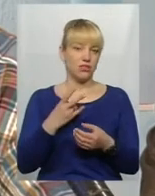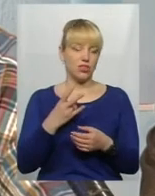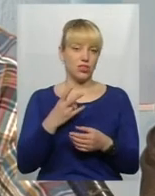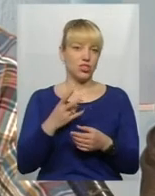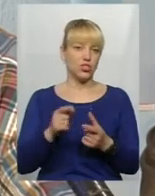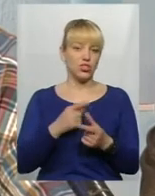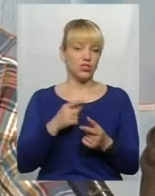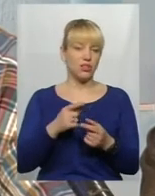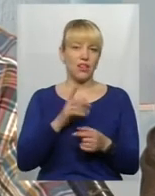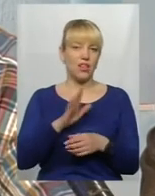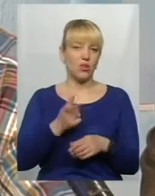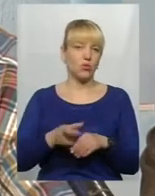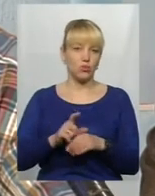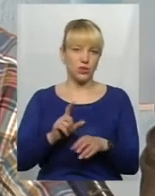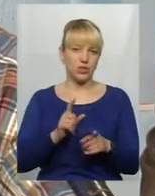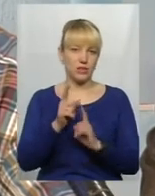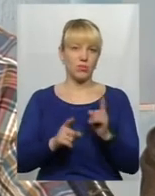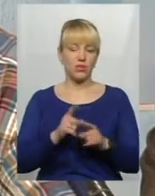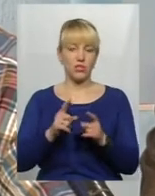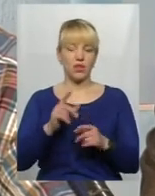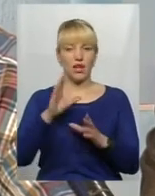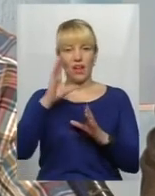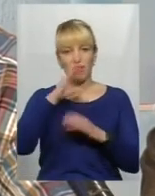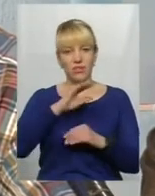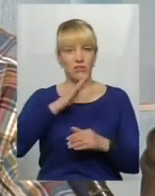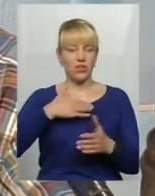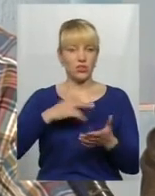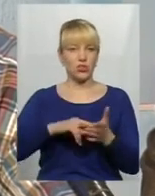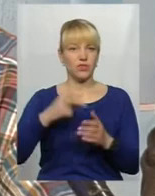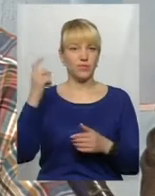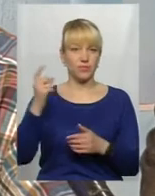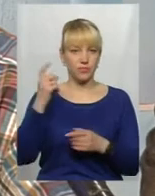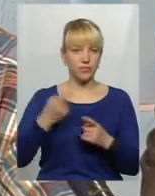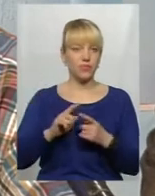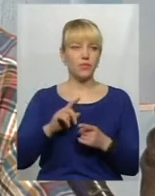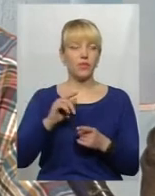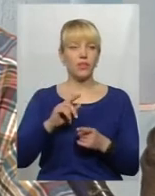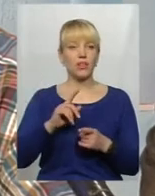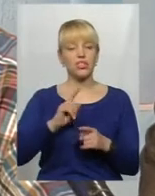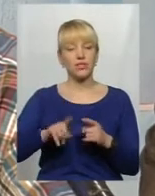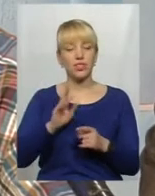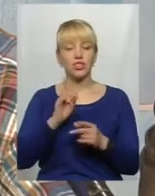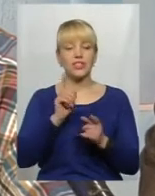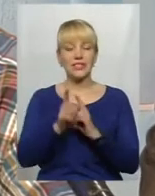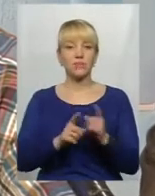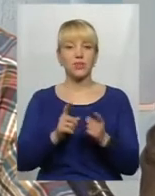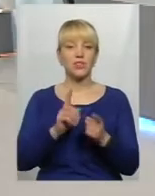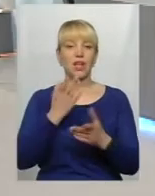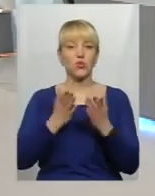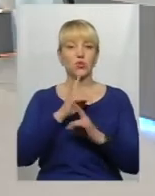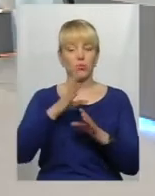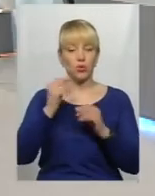економічна ефективність держави. Швидше вона зміниться, якщо не буде корупції, якщо буде